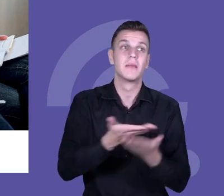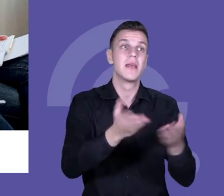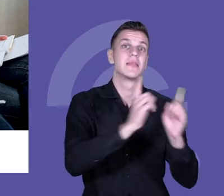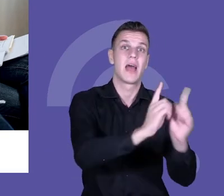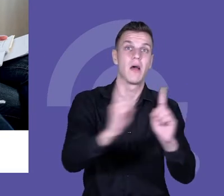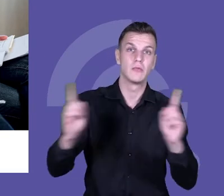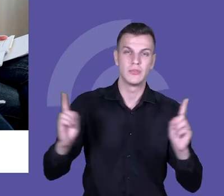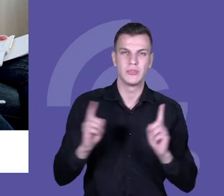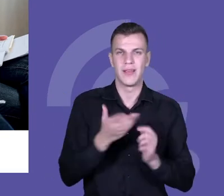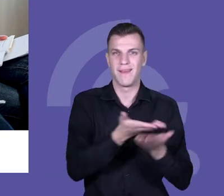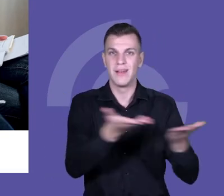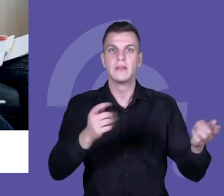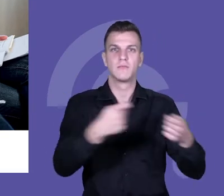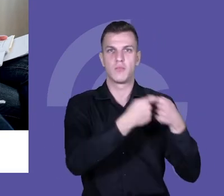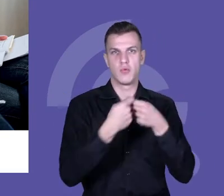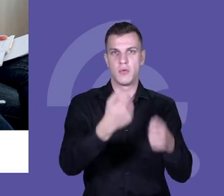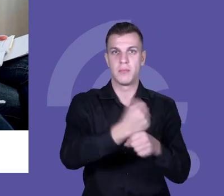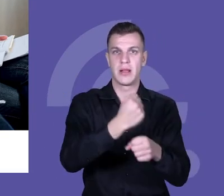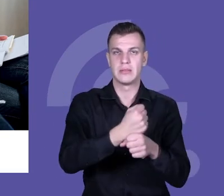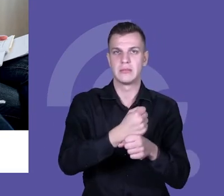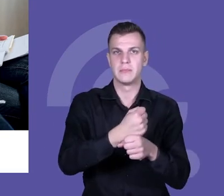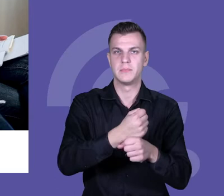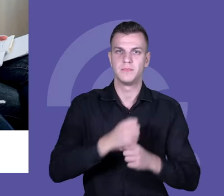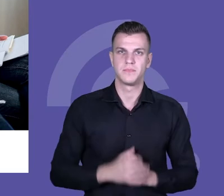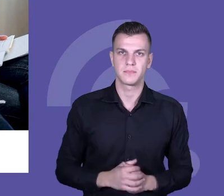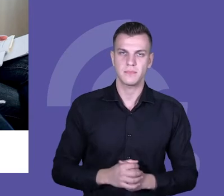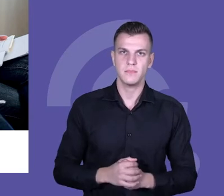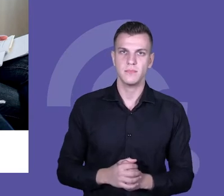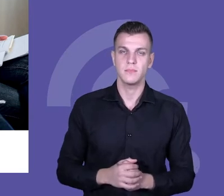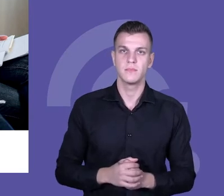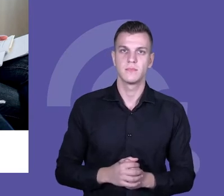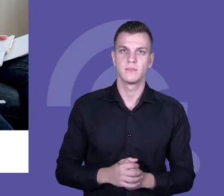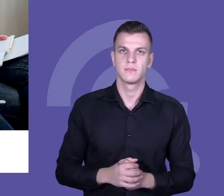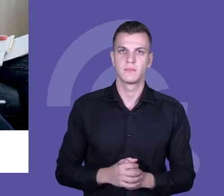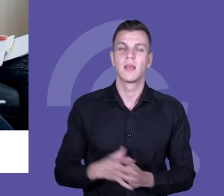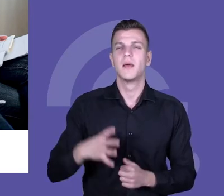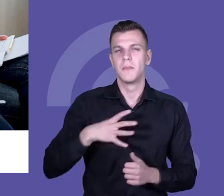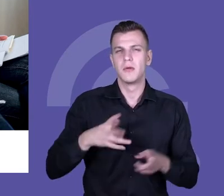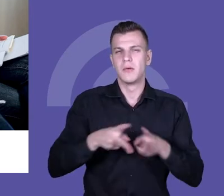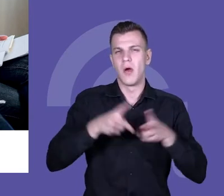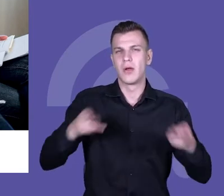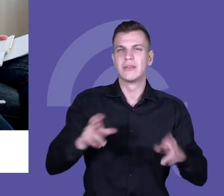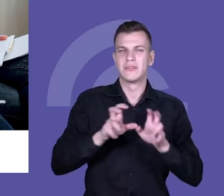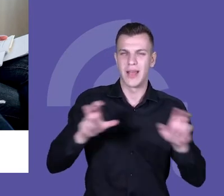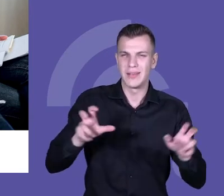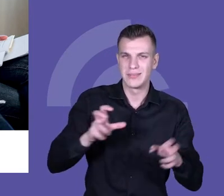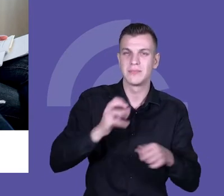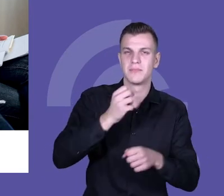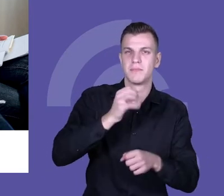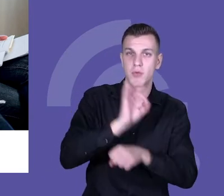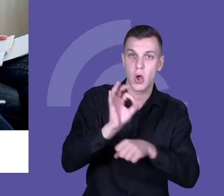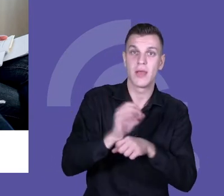projektu i która okazała się w toku projektu i później pod jego koniec jednym z kluczowych warunków